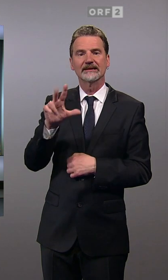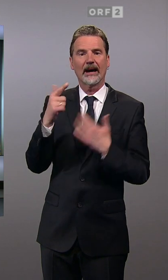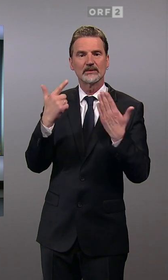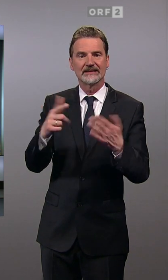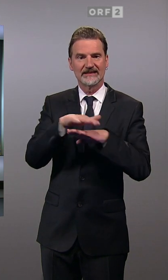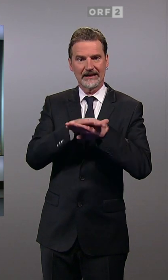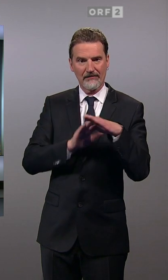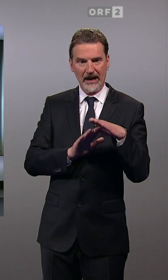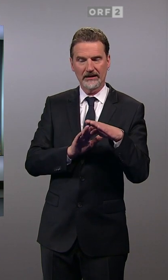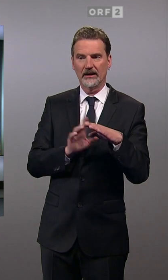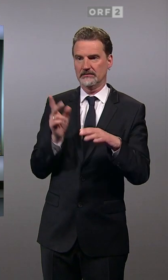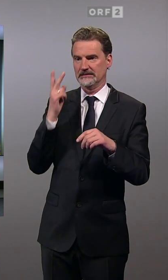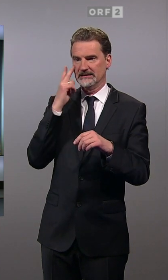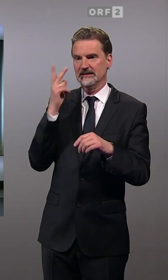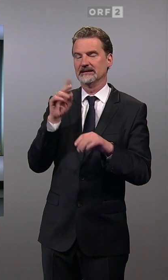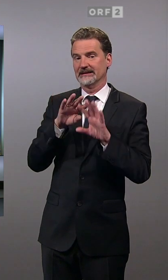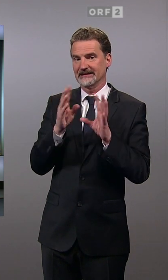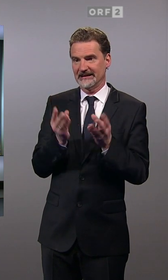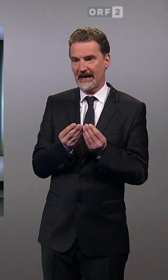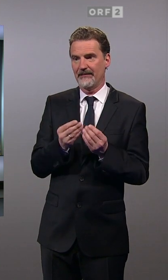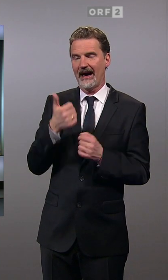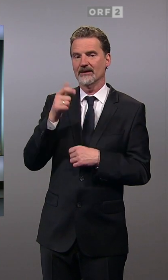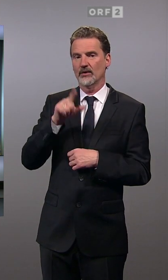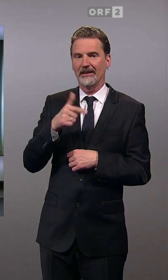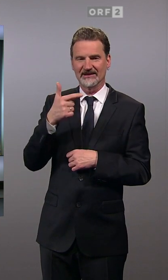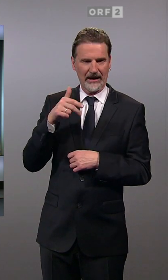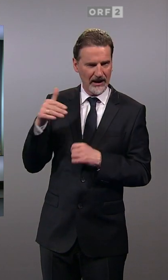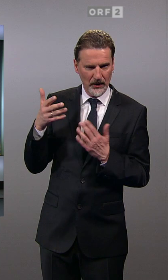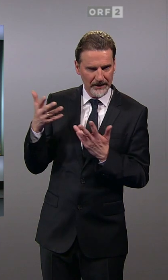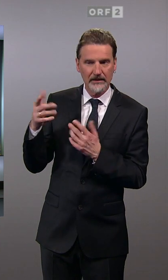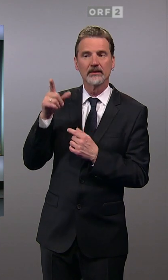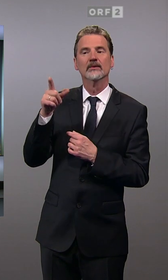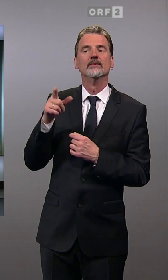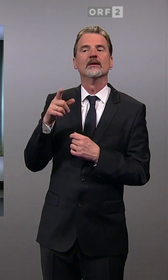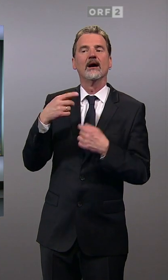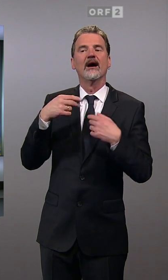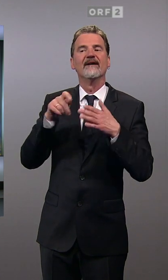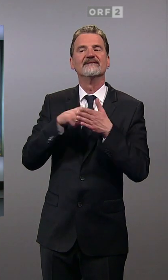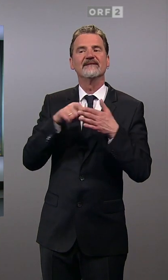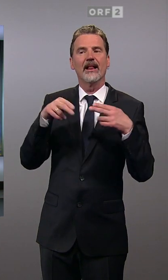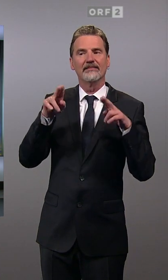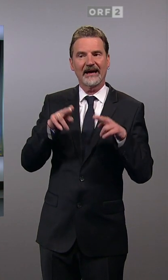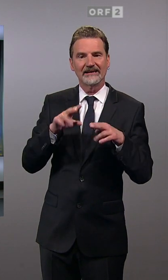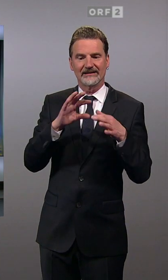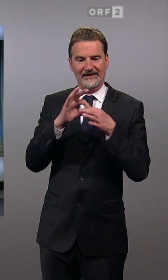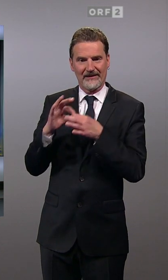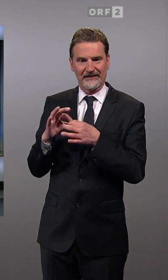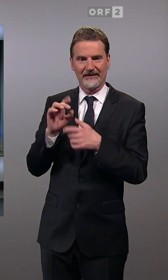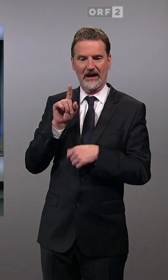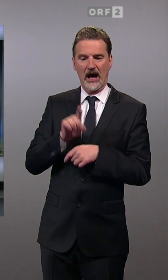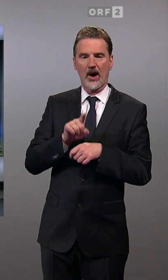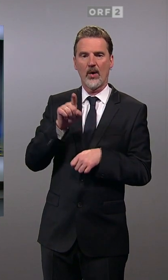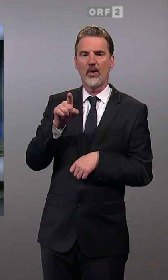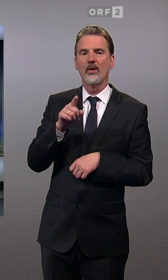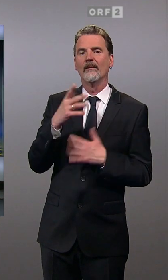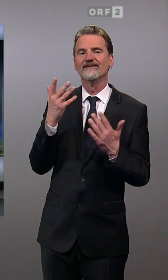Gemeinden gibt es, hier sehen wir es nochmal ganz genau, 1,2 und so weiter, Wahlberechtigte. Und viele sind hier in